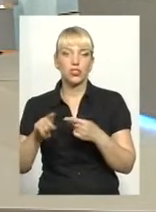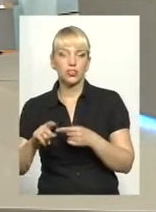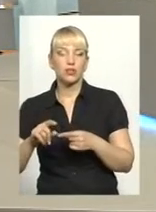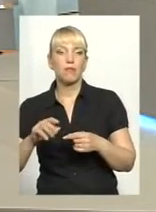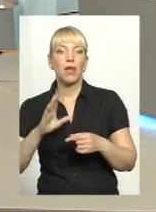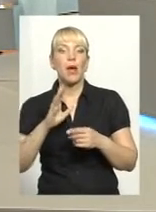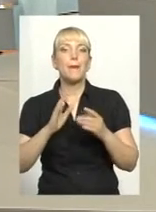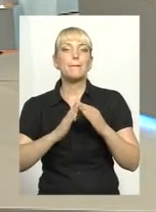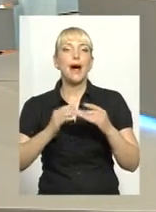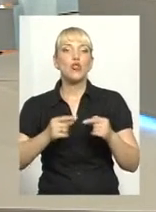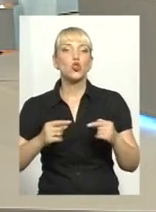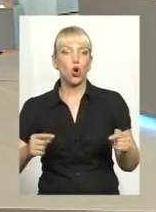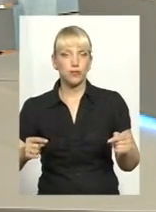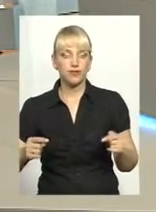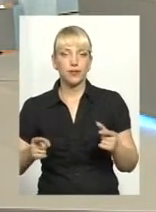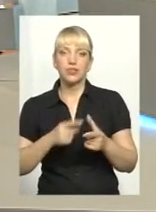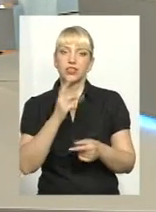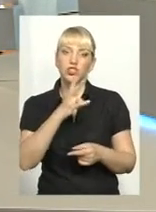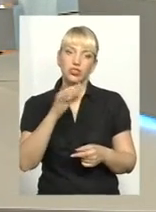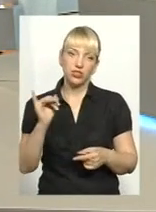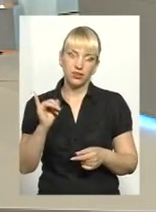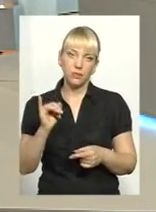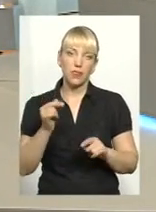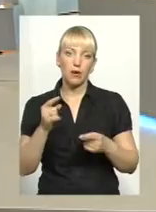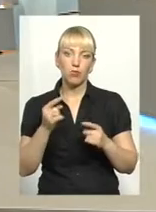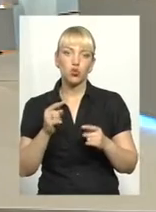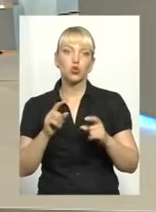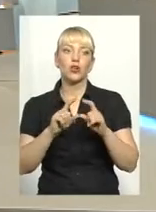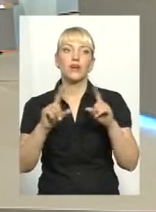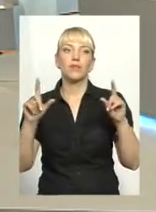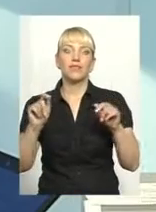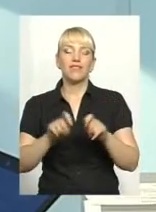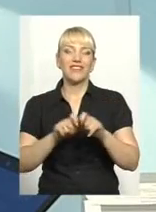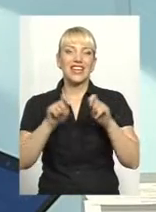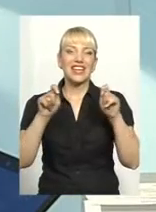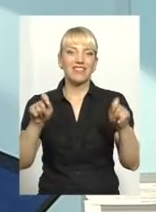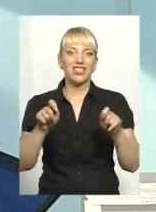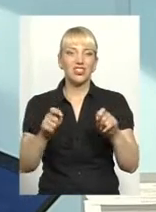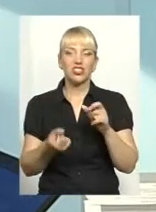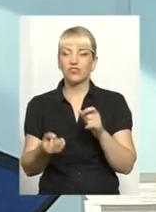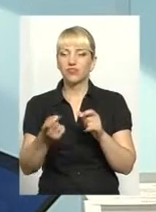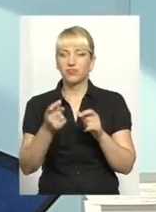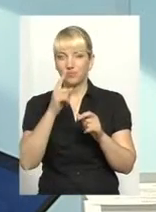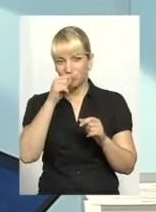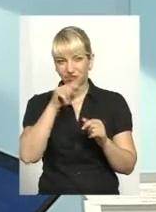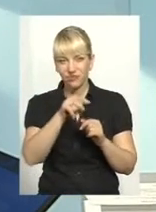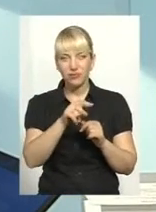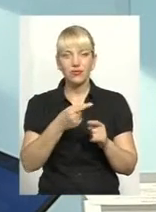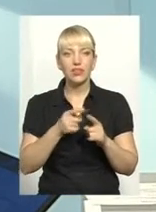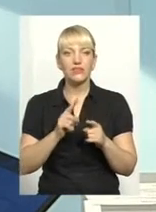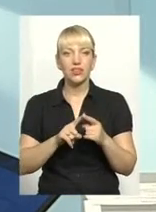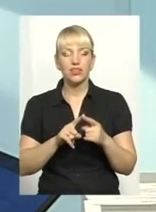який він володіє, чи ні. Тому що інститут викривачів, він зараз дуже